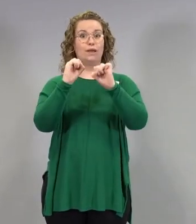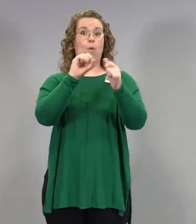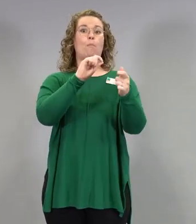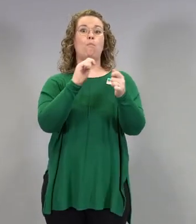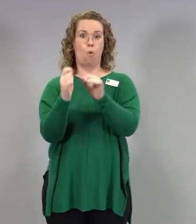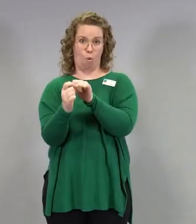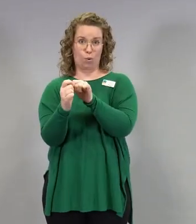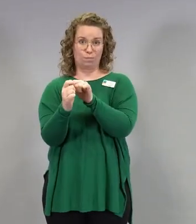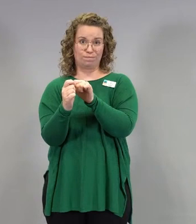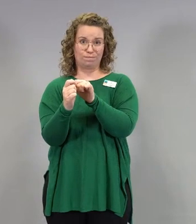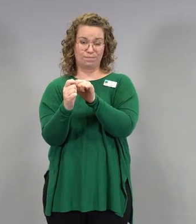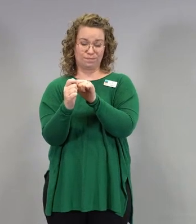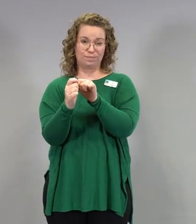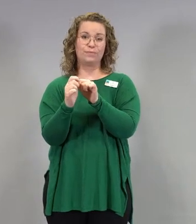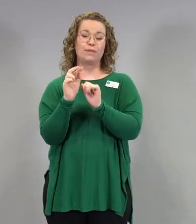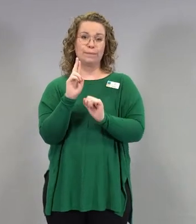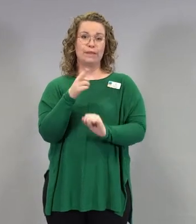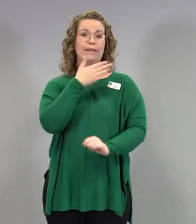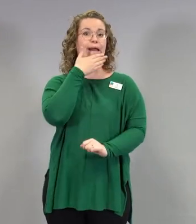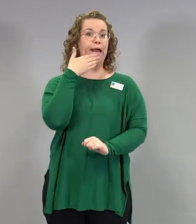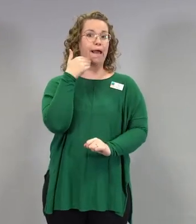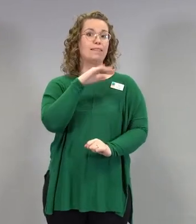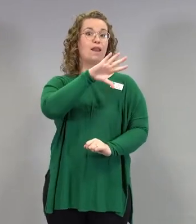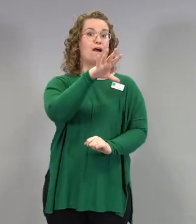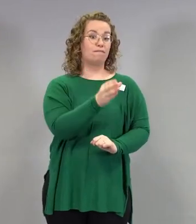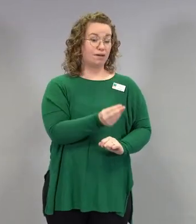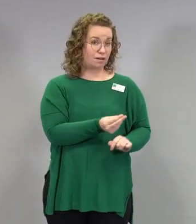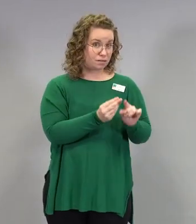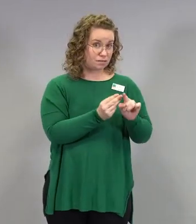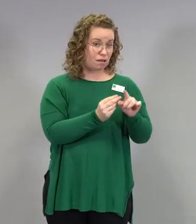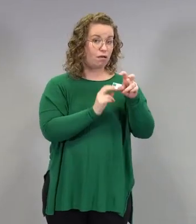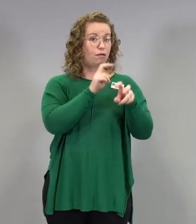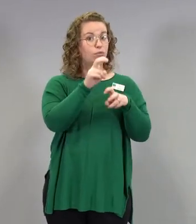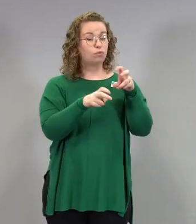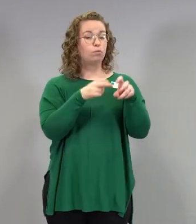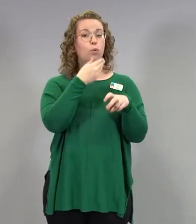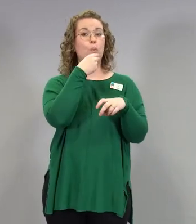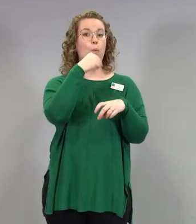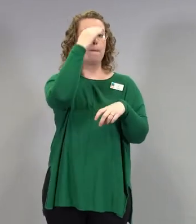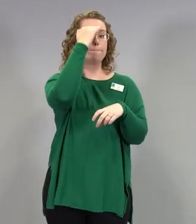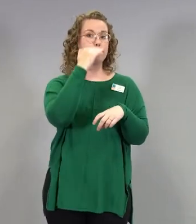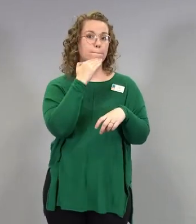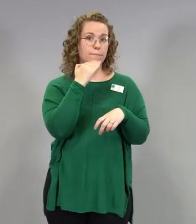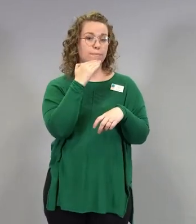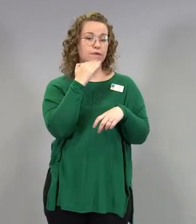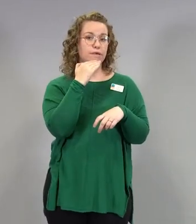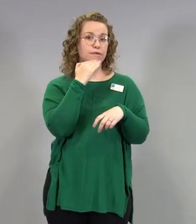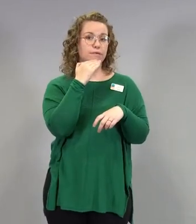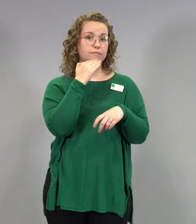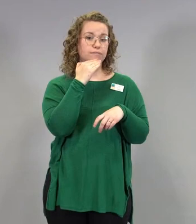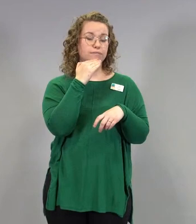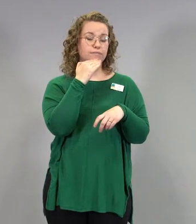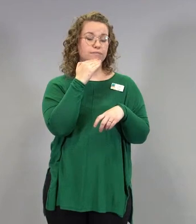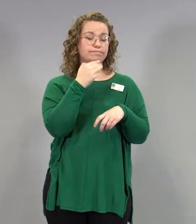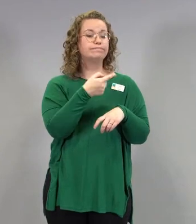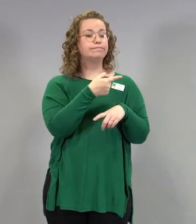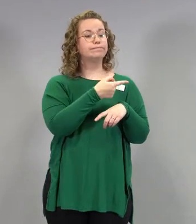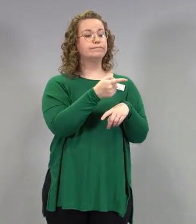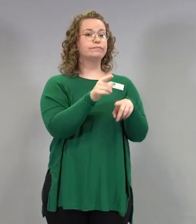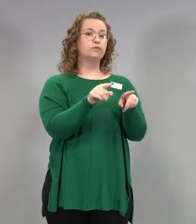jossa kun tutkittiin nuoria ihmisiä, jotka harvoin sairastuvat vakavaan tautiin, niin nähtiin, että heillä sen